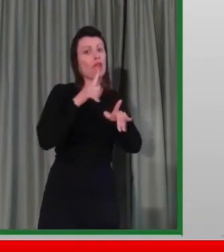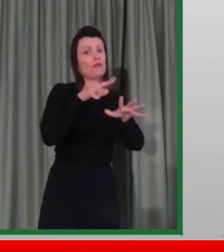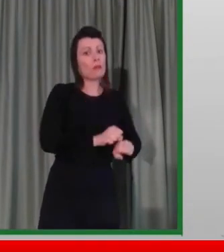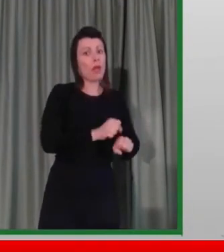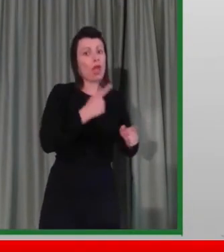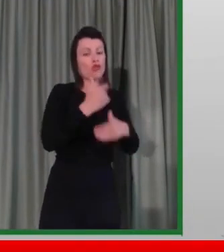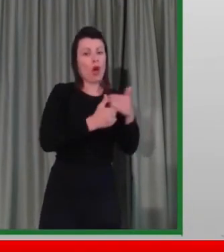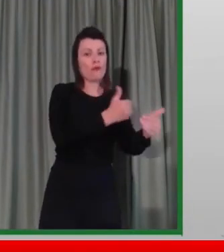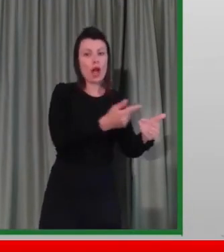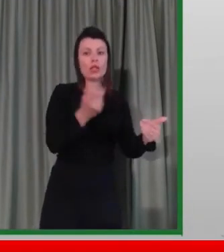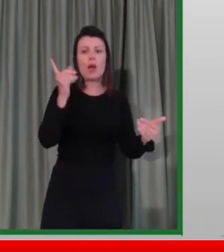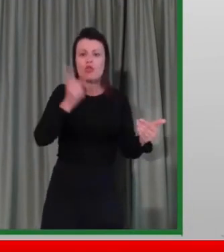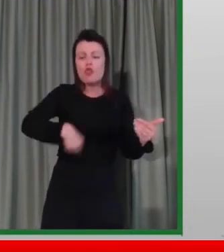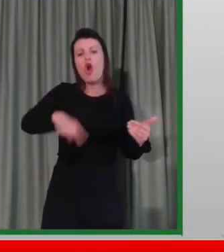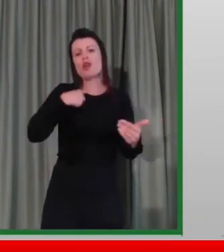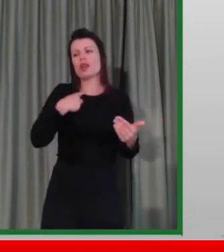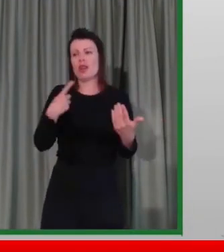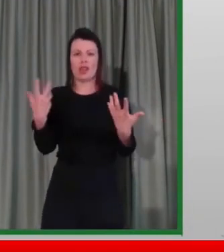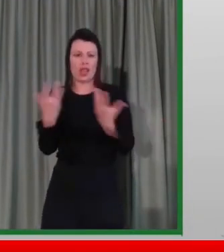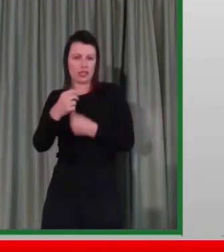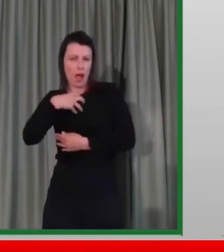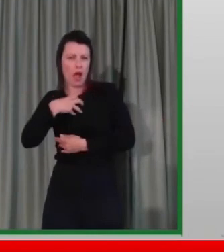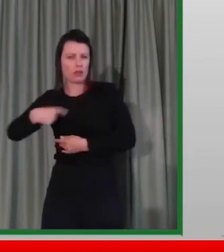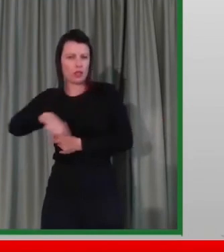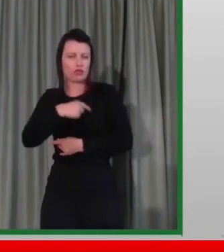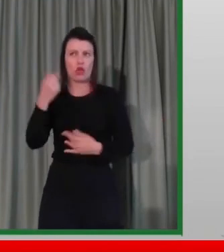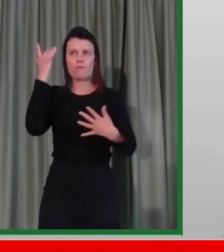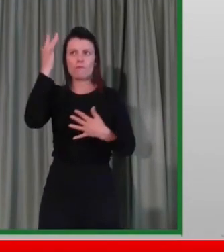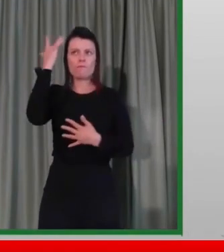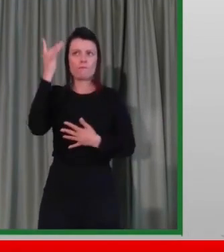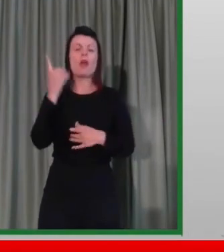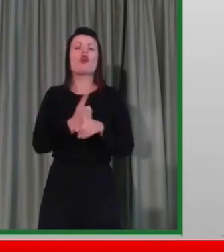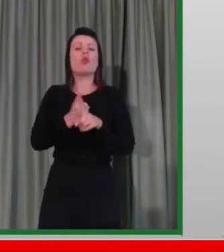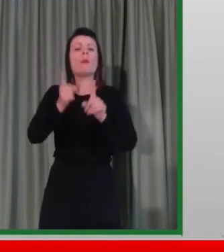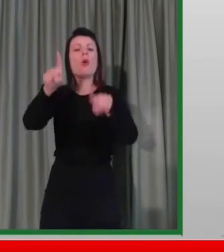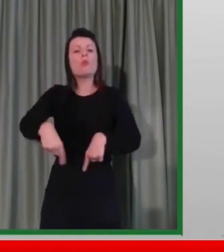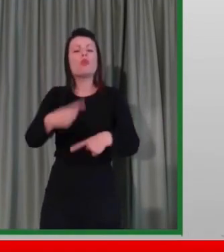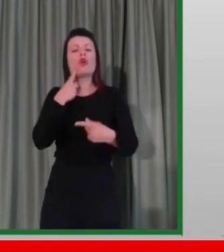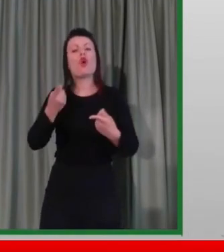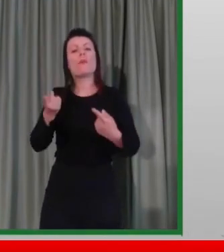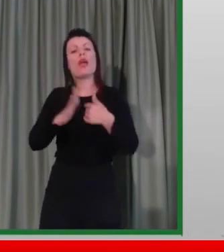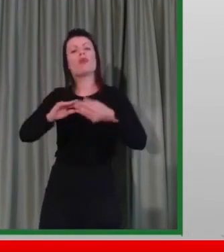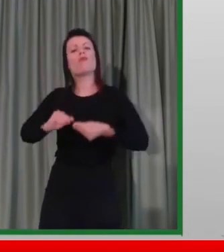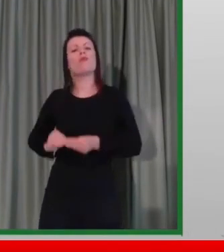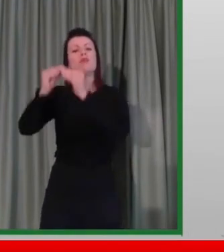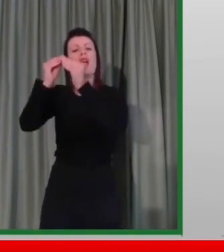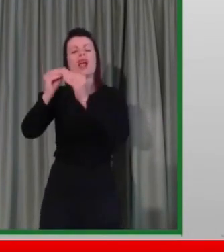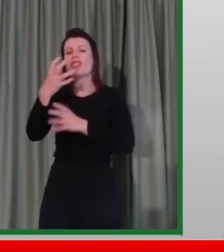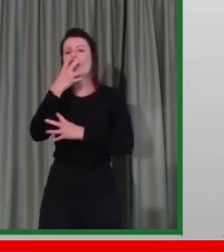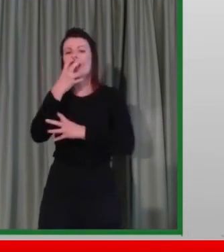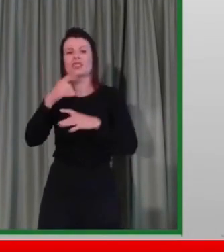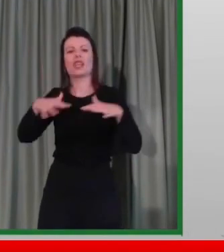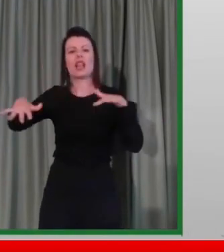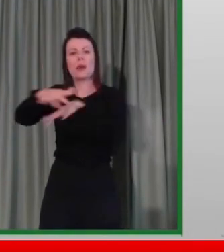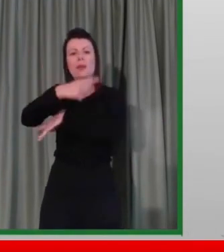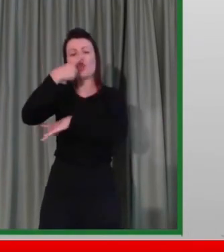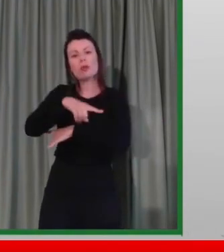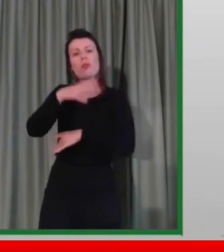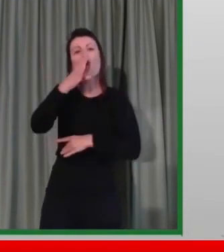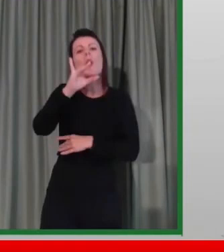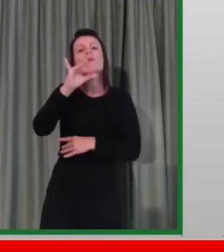miglioramento degli impiatti di riscaldamento, cominciando soprattutto da quelli a biomassa, cioè che utilizzano legna, pellet,